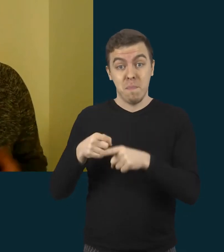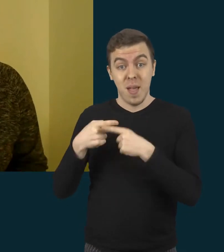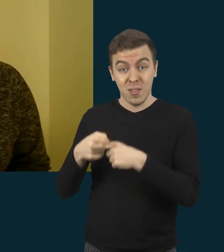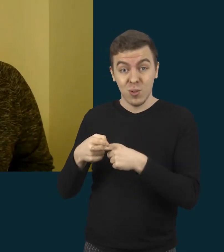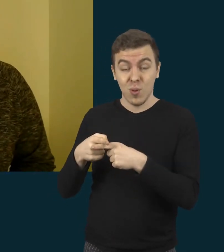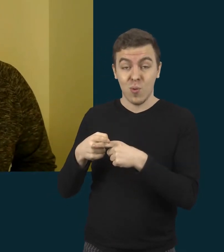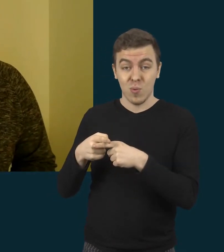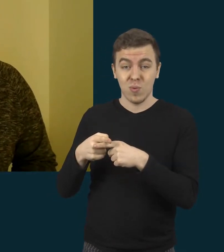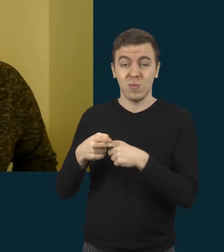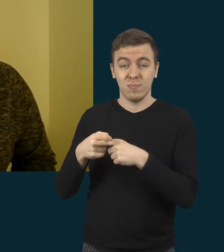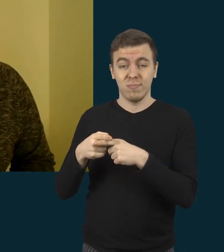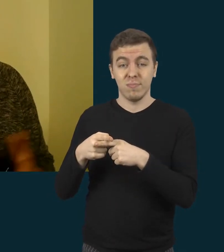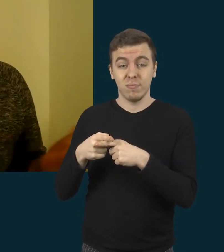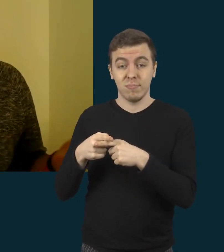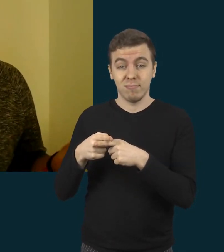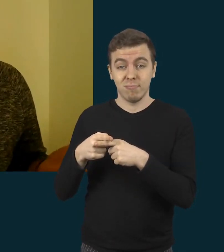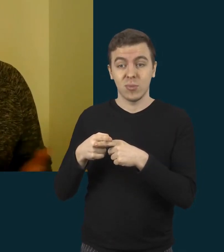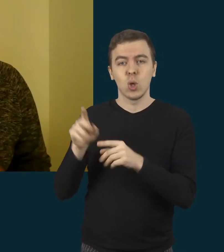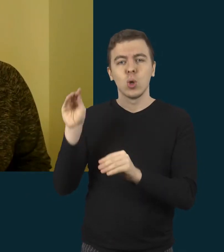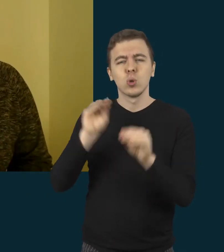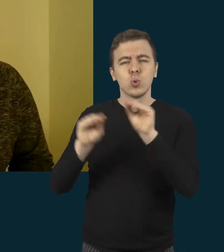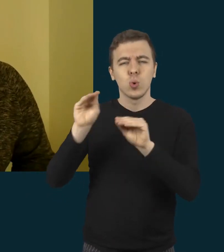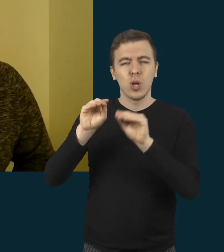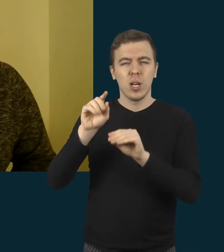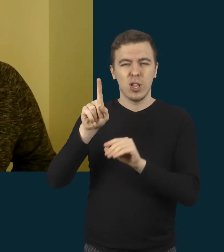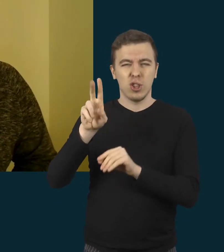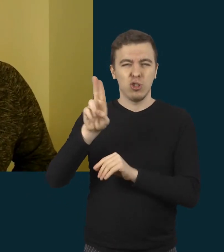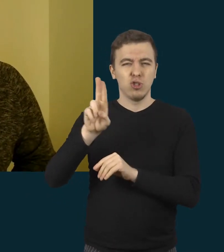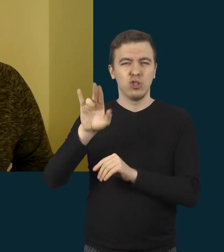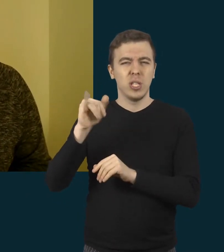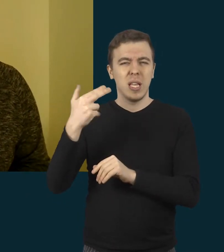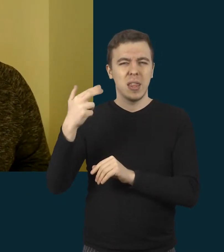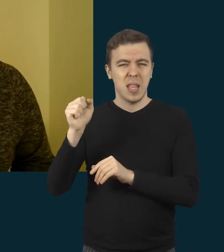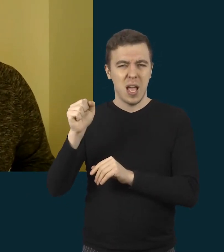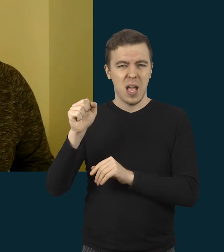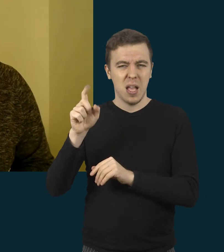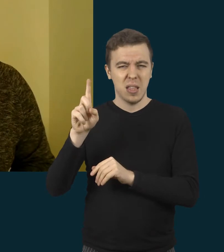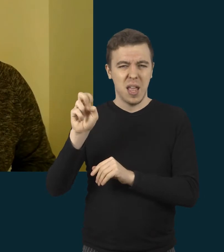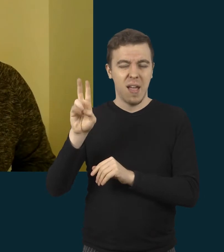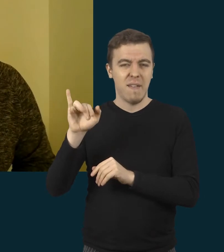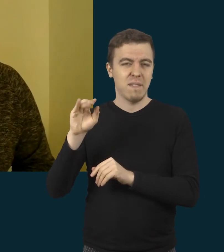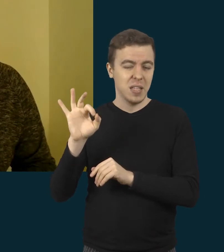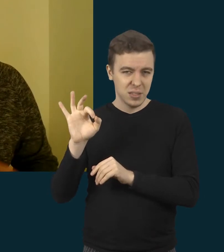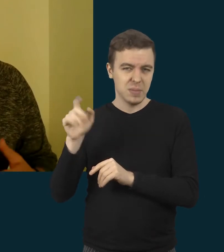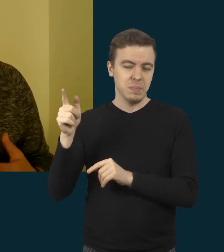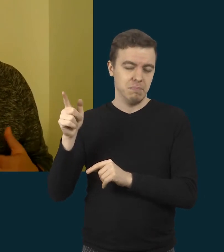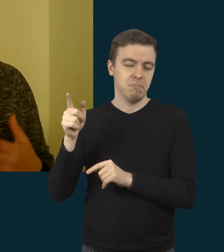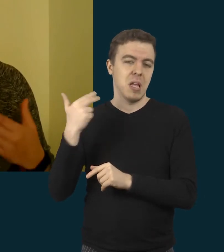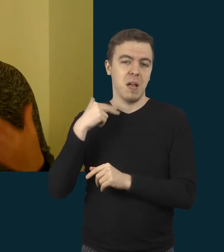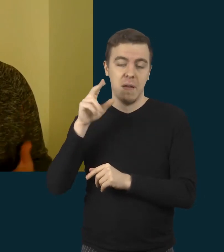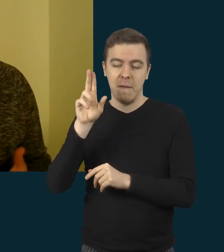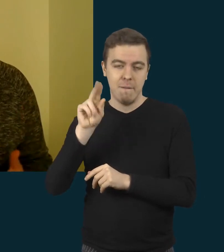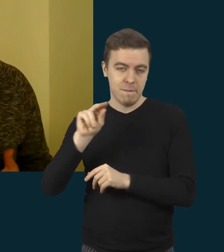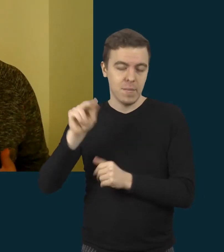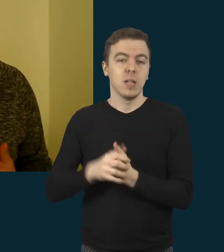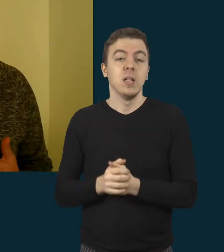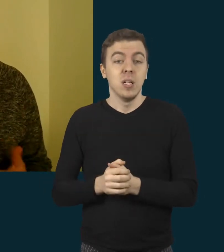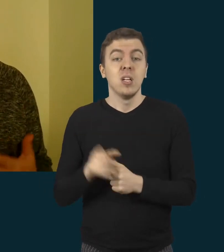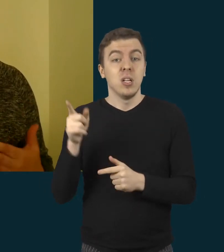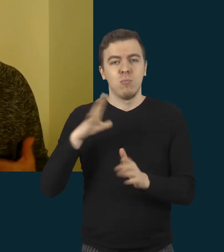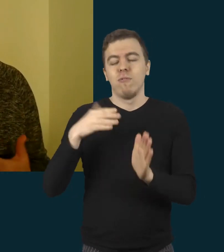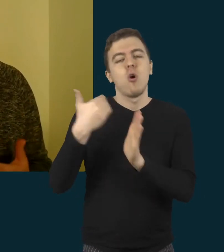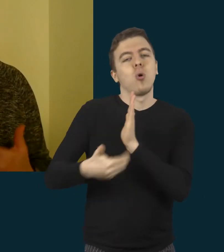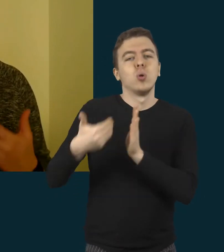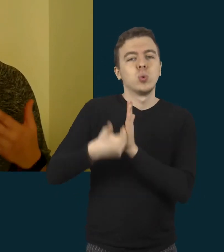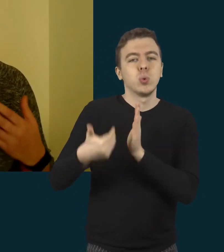sukūrėja džina dėves, jinai visą laiką nuotolinio būdu mūsų konsultavo būtent, kaip mes